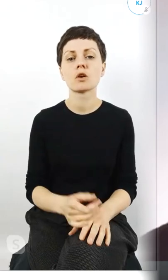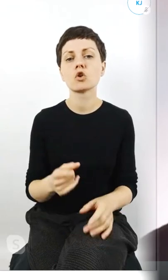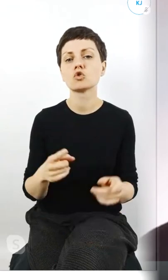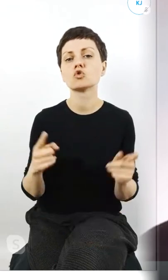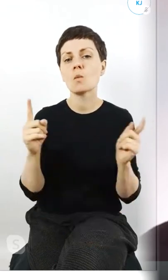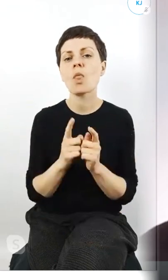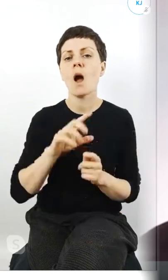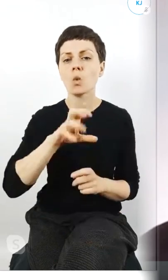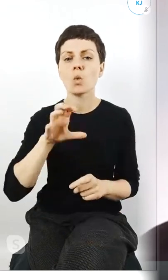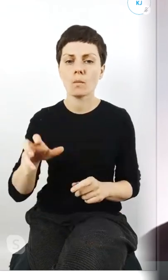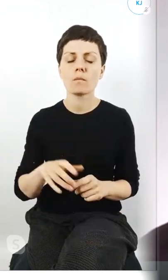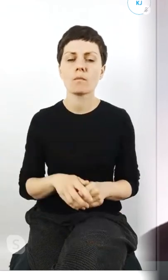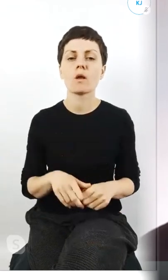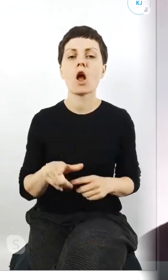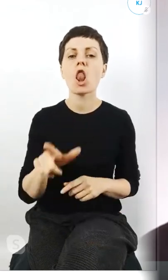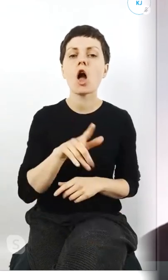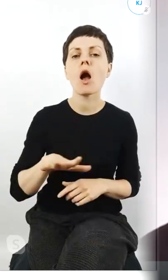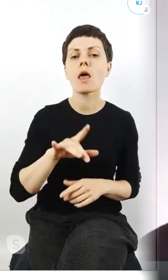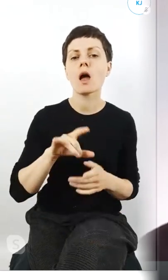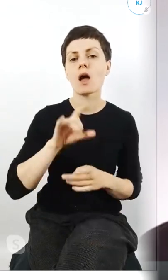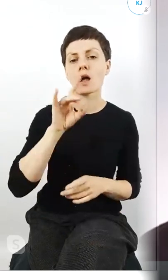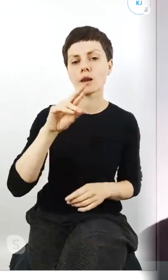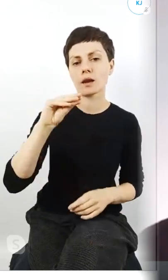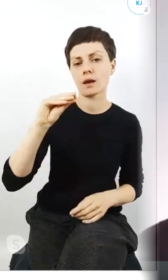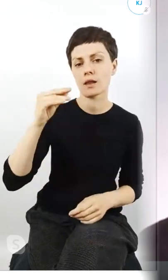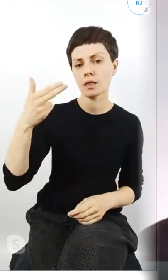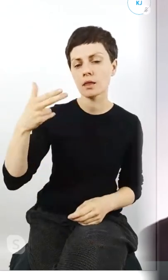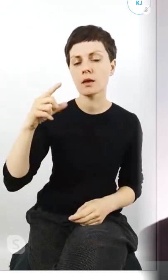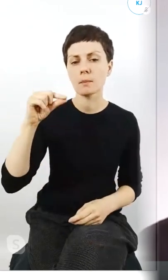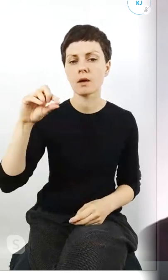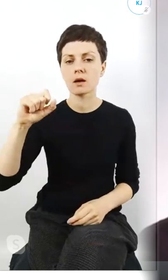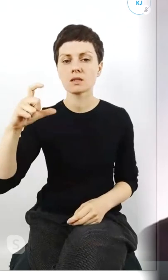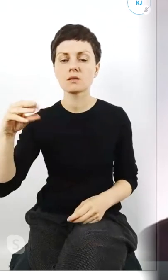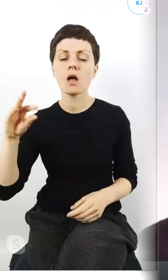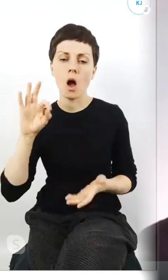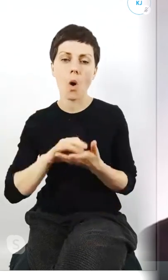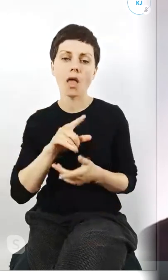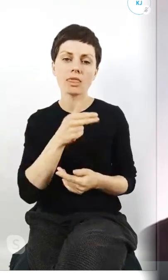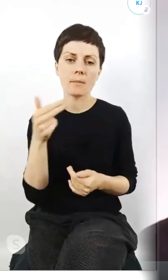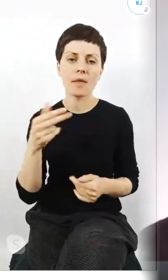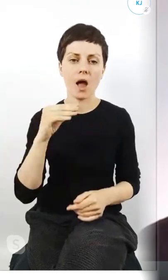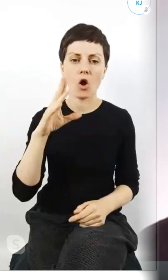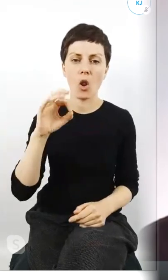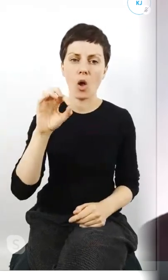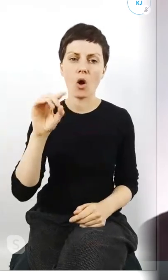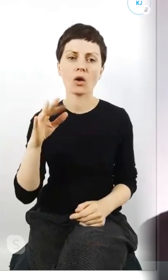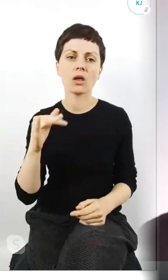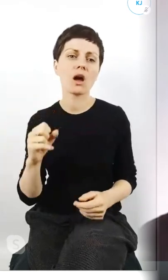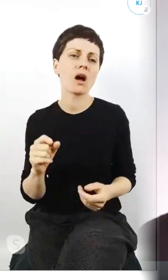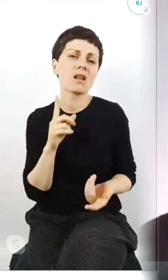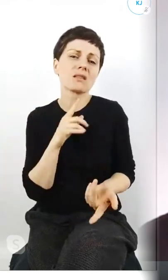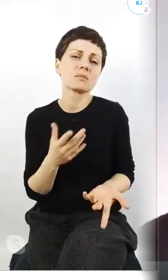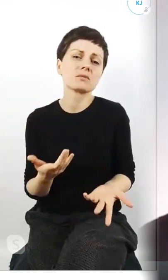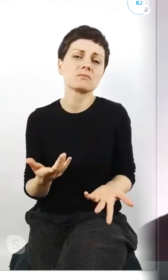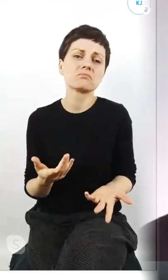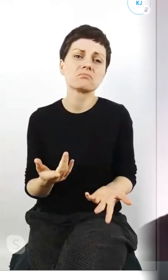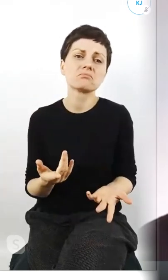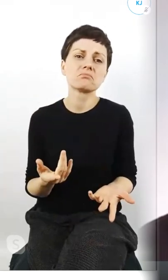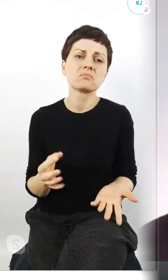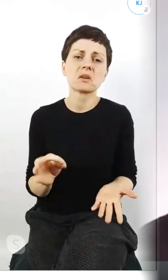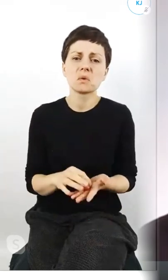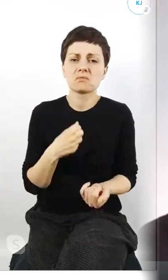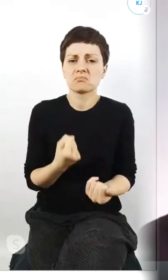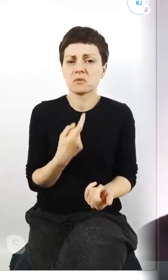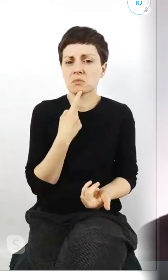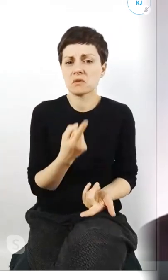grup grupy lokalnej Greenpeace na temat ekologii więc myślę że tutaj zbytnio tak zbytnio się nie wypowiem na tym